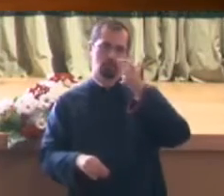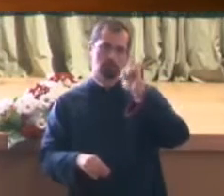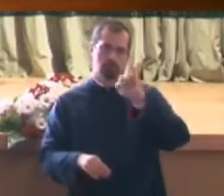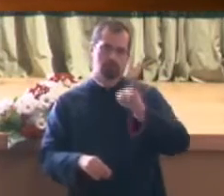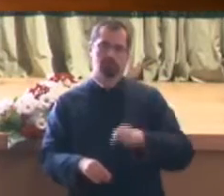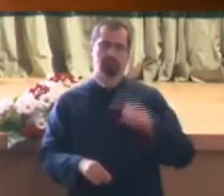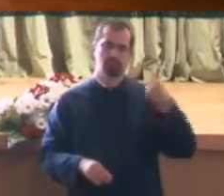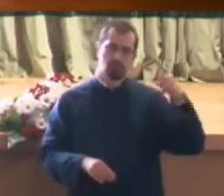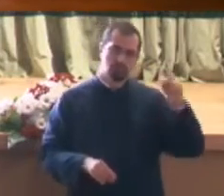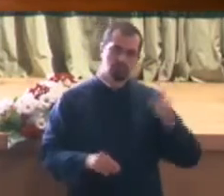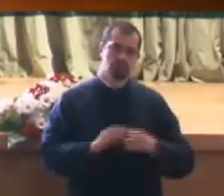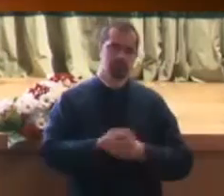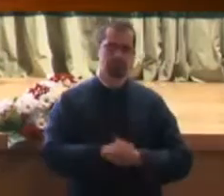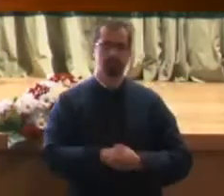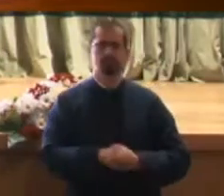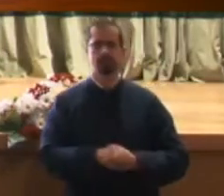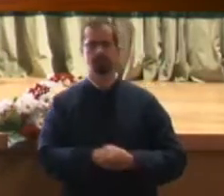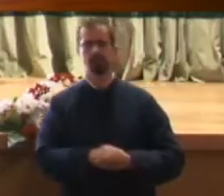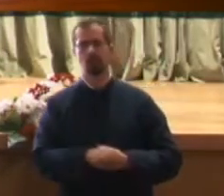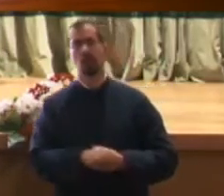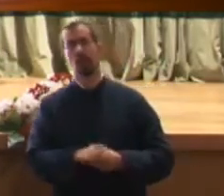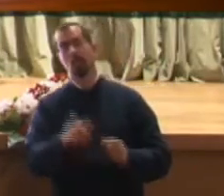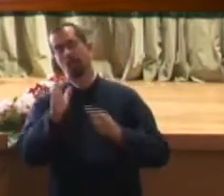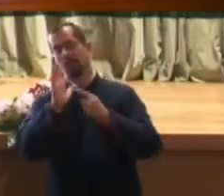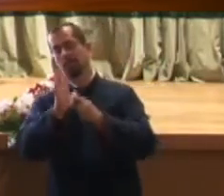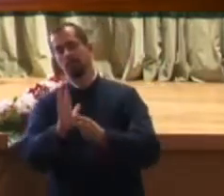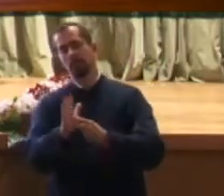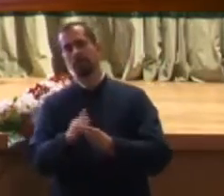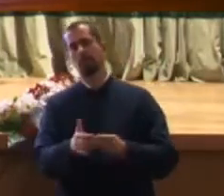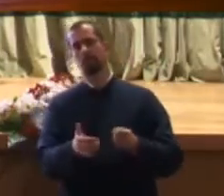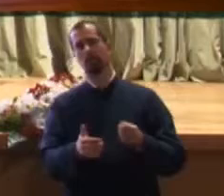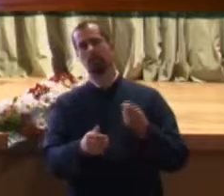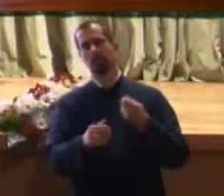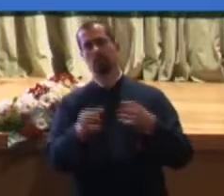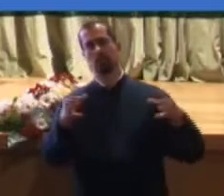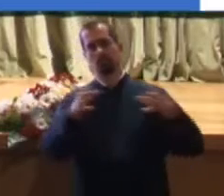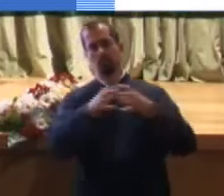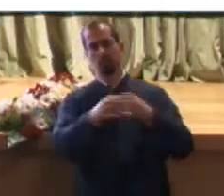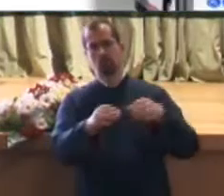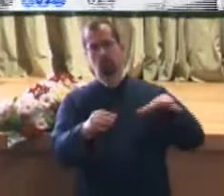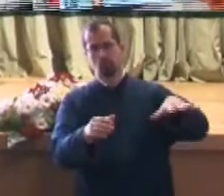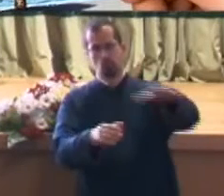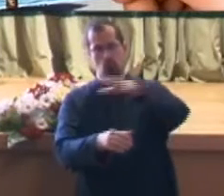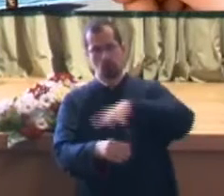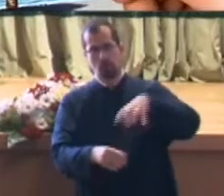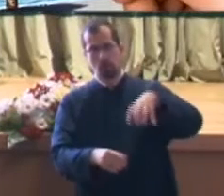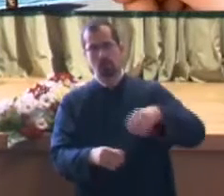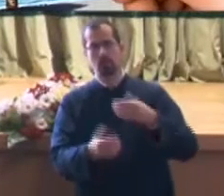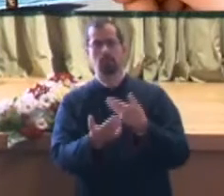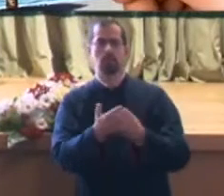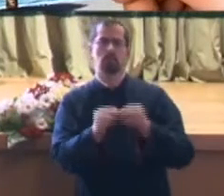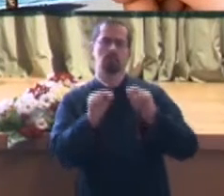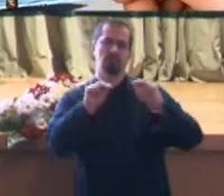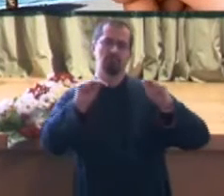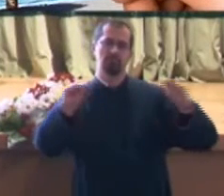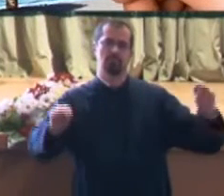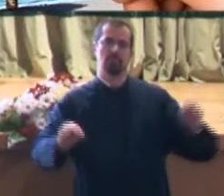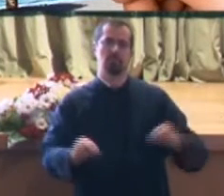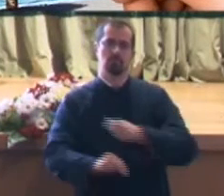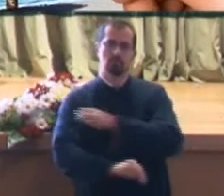La transport, din bugetul local s-au acordat gratuități elevilor din învățământul preuniversitar,